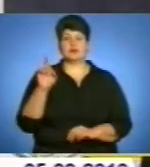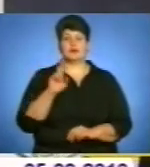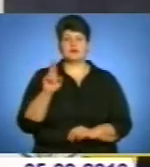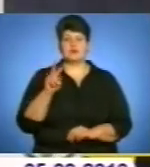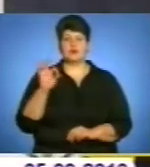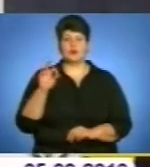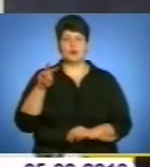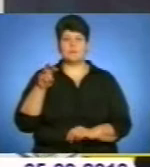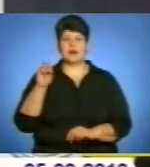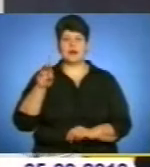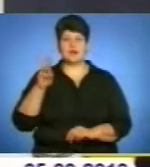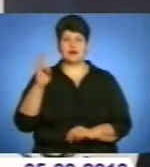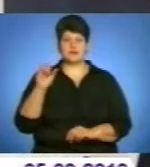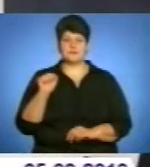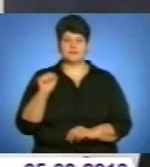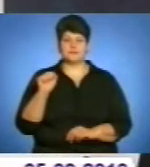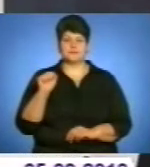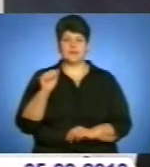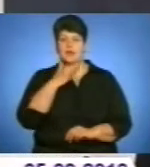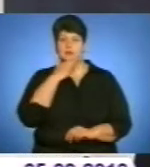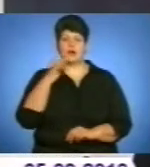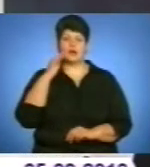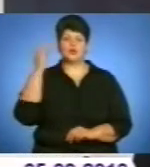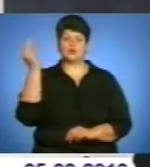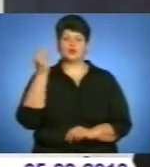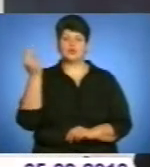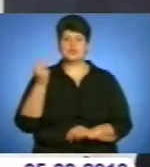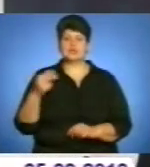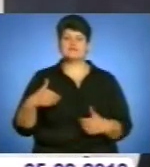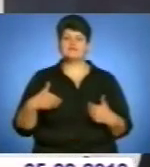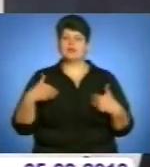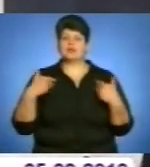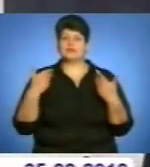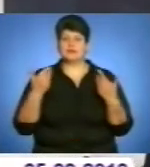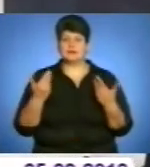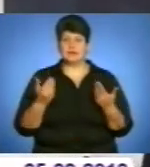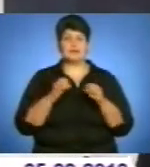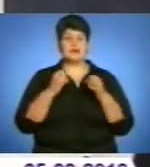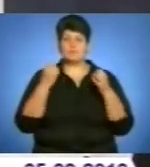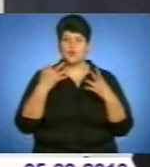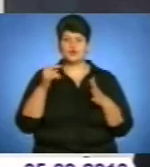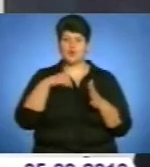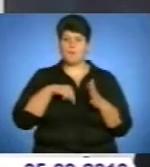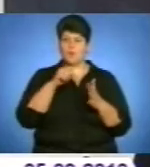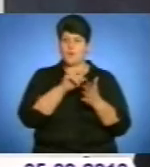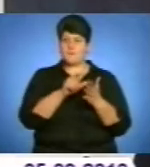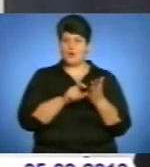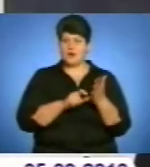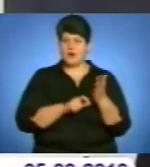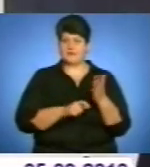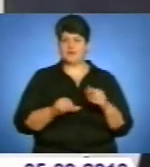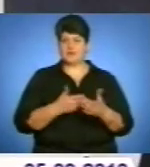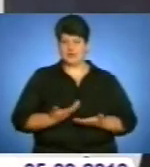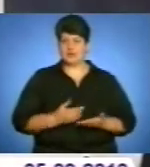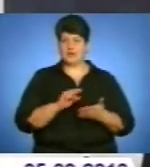Омельяна. Багато художників звертаються також не просто до біографії самого Шевченка, а до